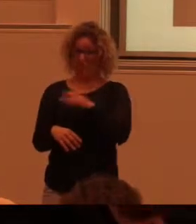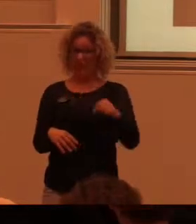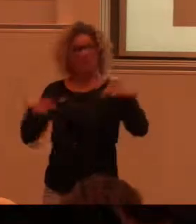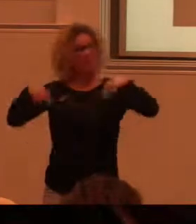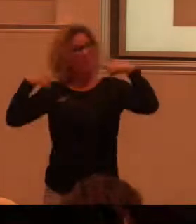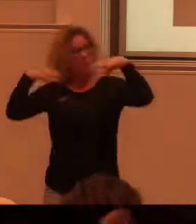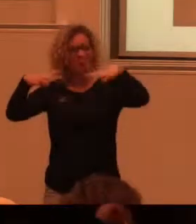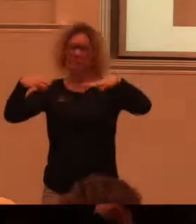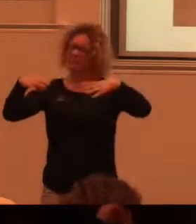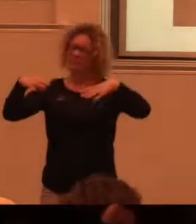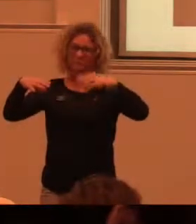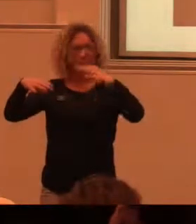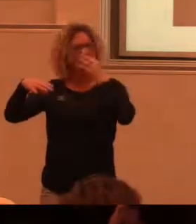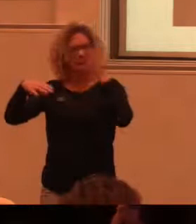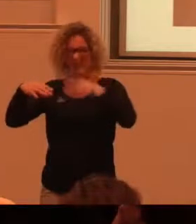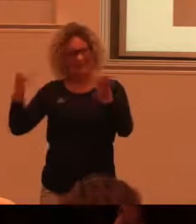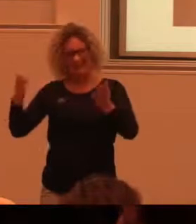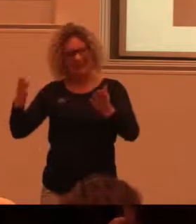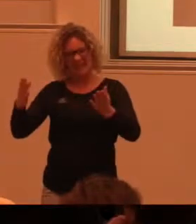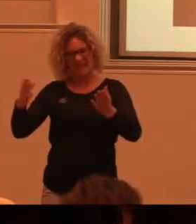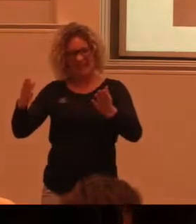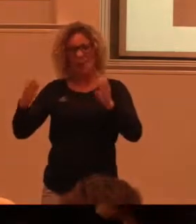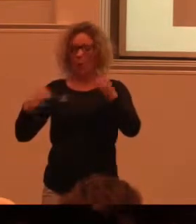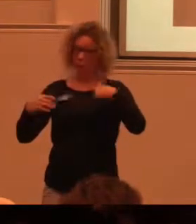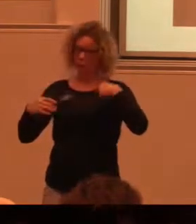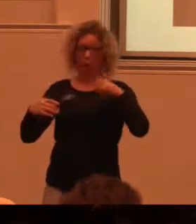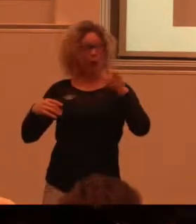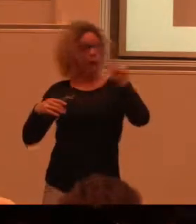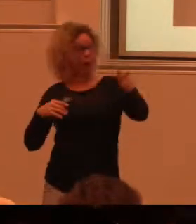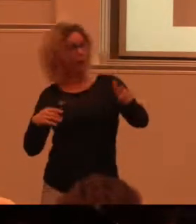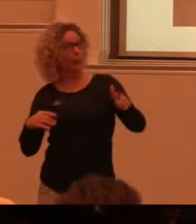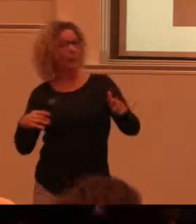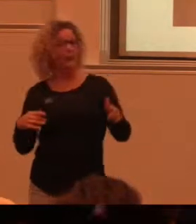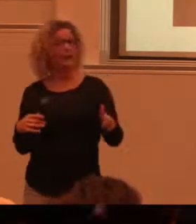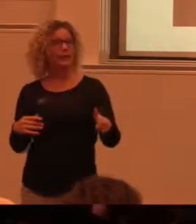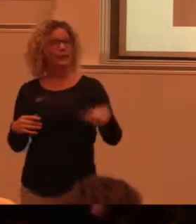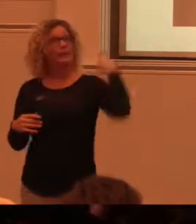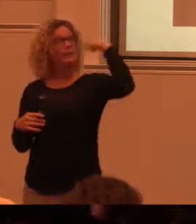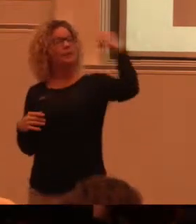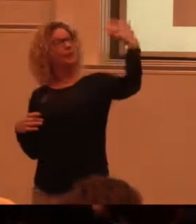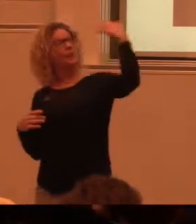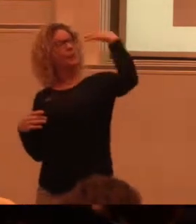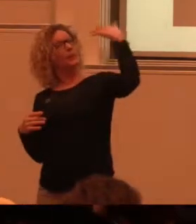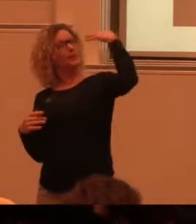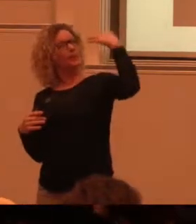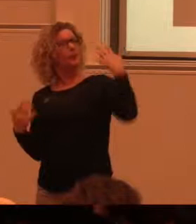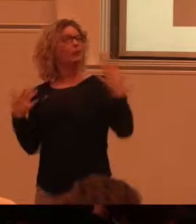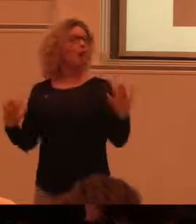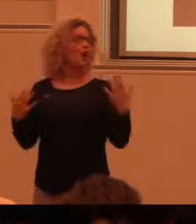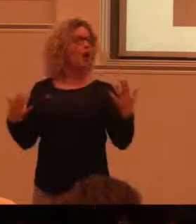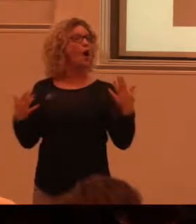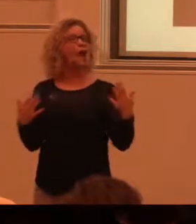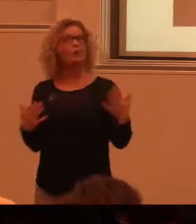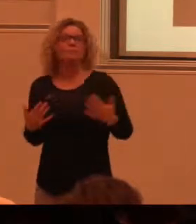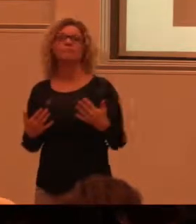den här belysningen har en fem poängare. Och skulle jag gå ut en solig dag efter